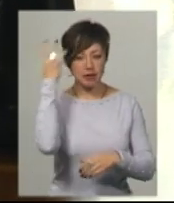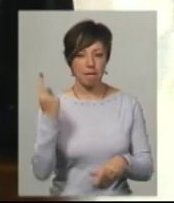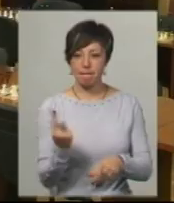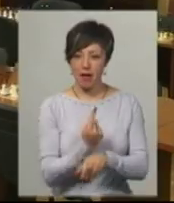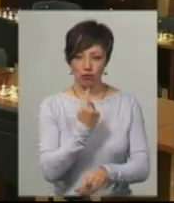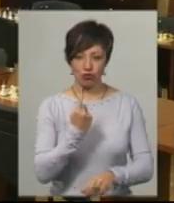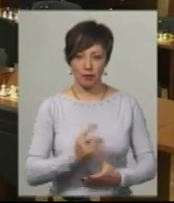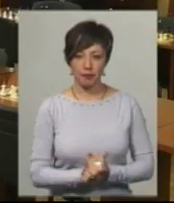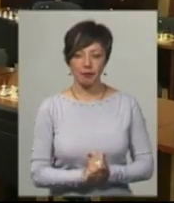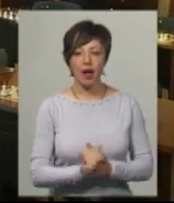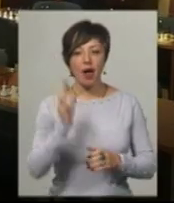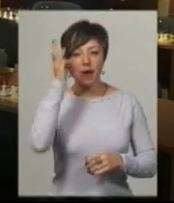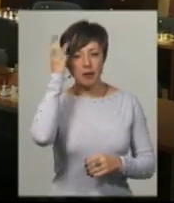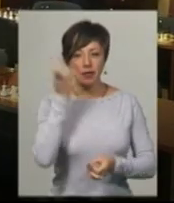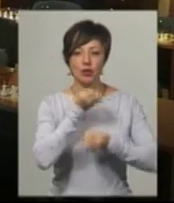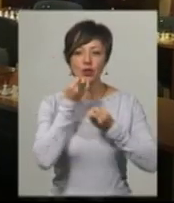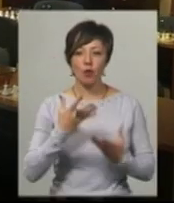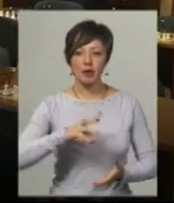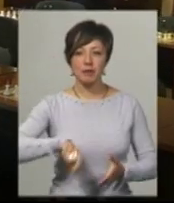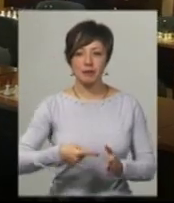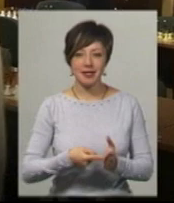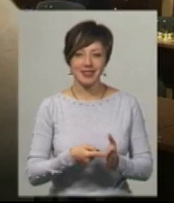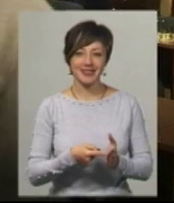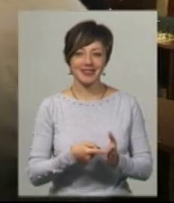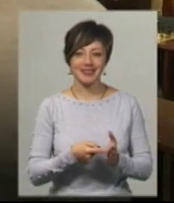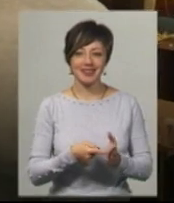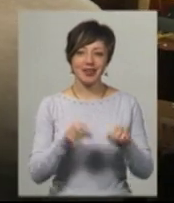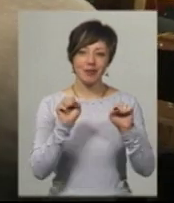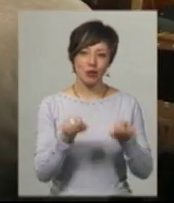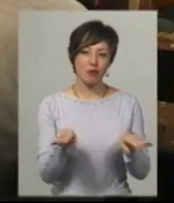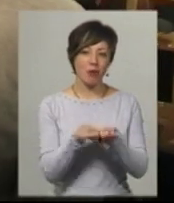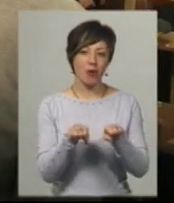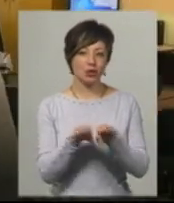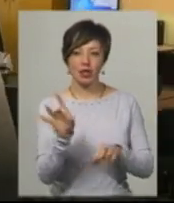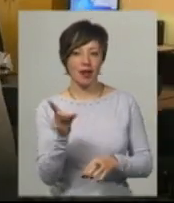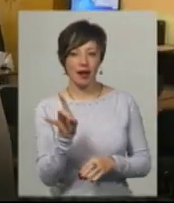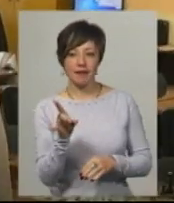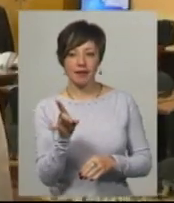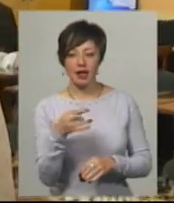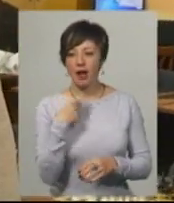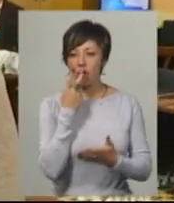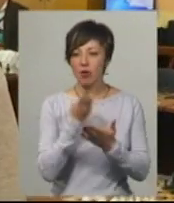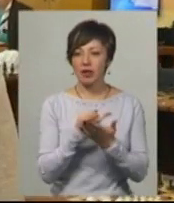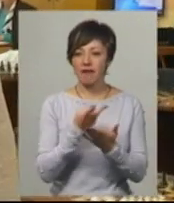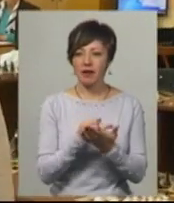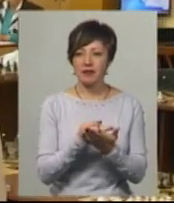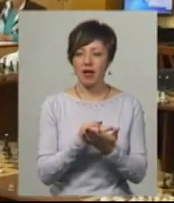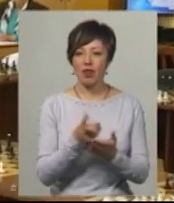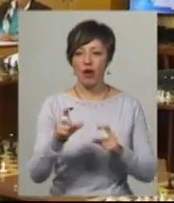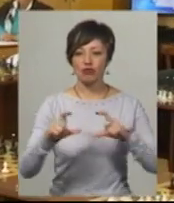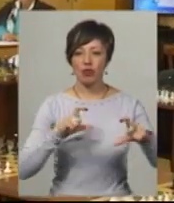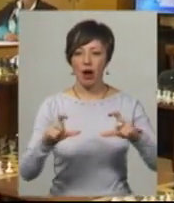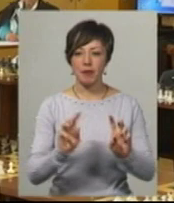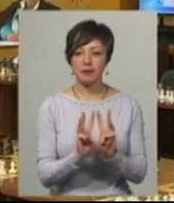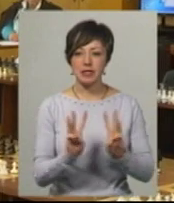вперше. Хмельницьке добре місто. Може і похоже навіть на Рівне. Я подивився на шаховом